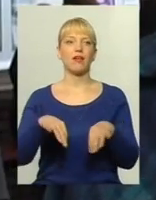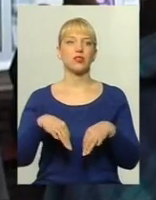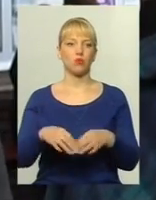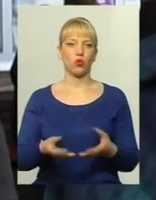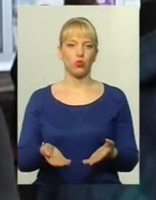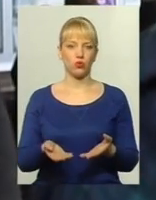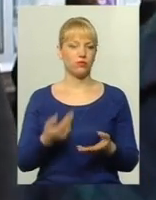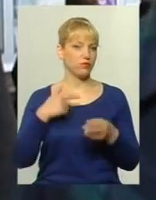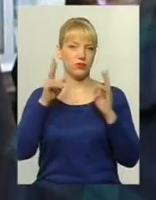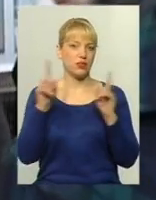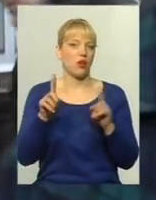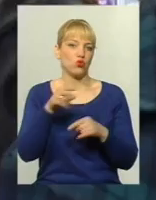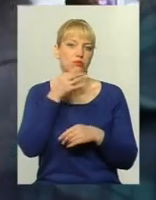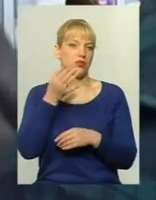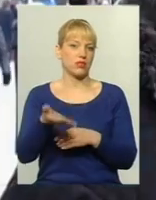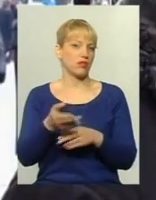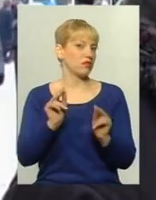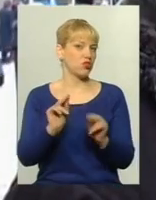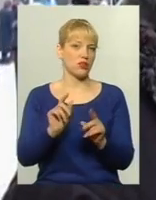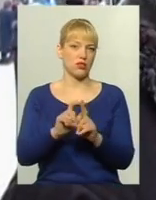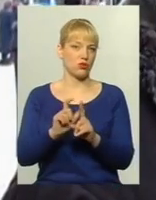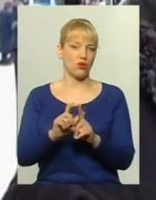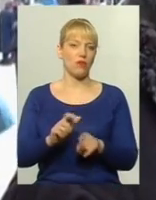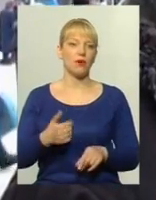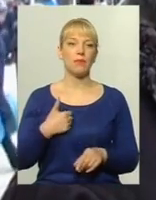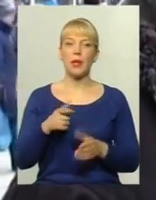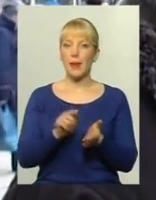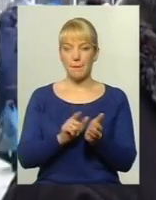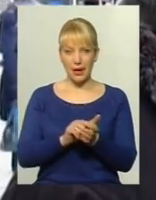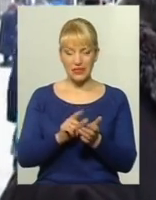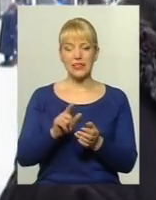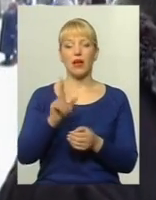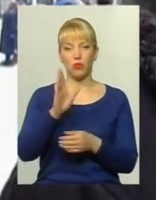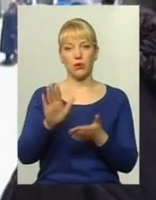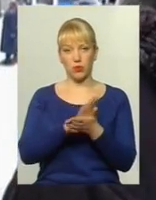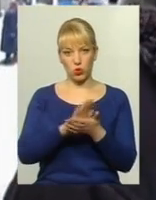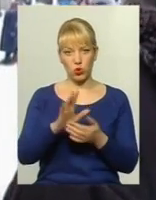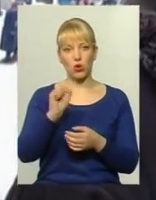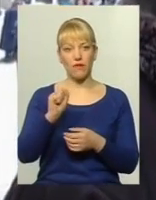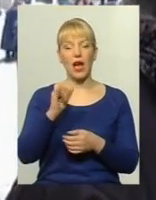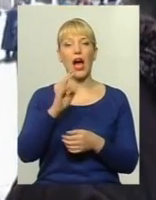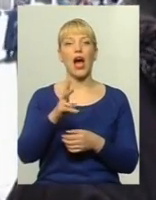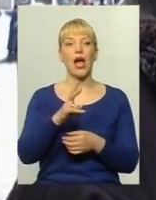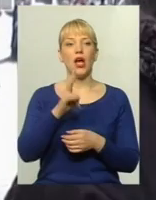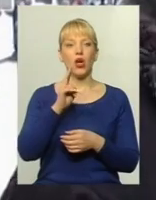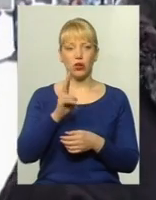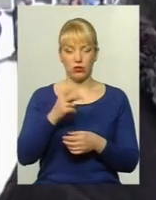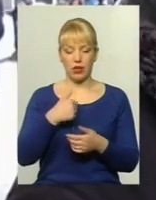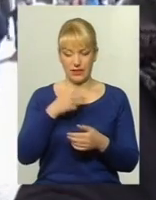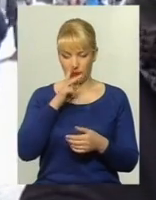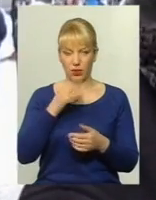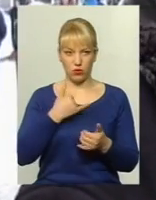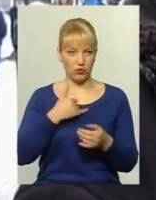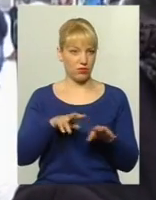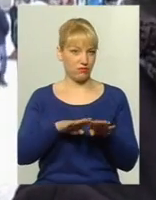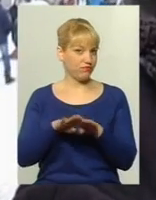Навіть не знаю, що сказати, чесне слово В кінці вони безплатно будуть їхати, а зарплати на тому самому рівні